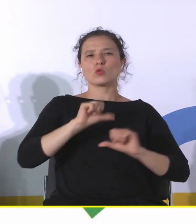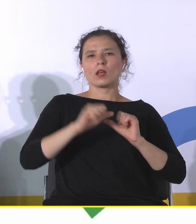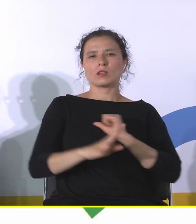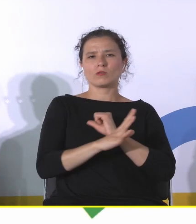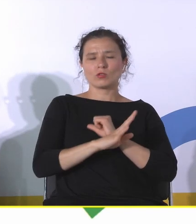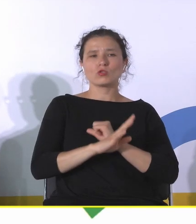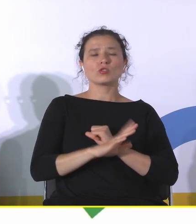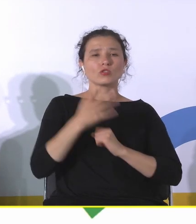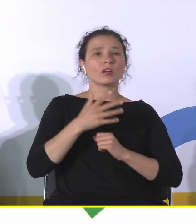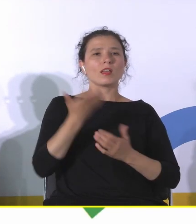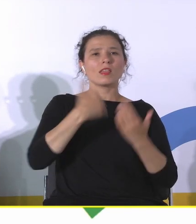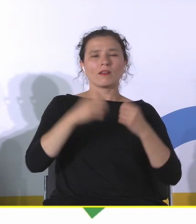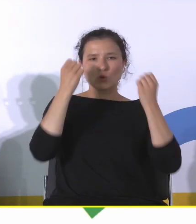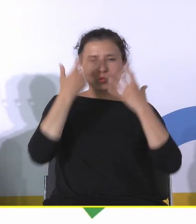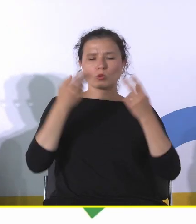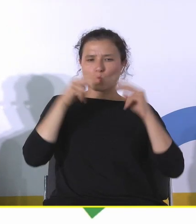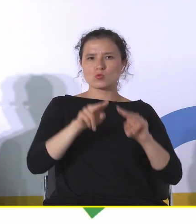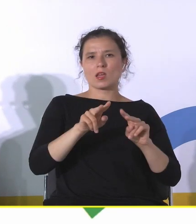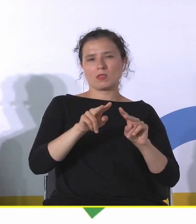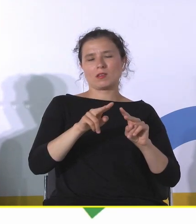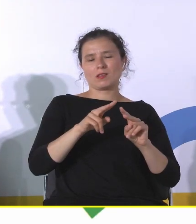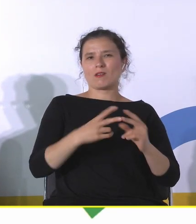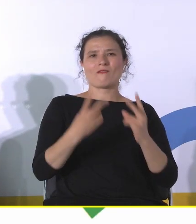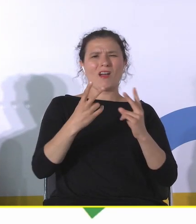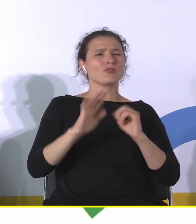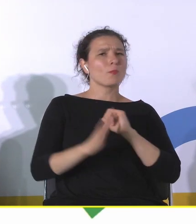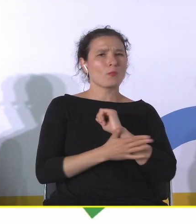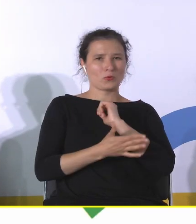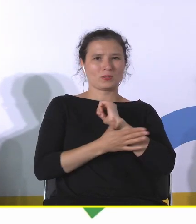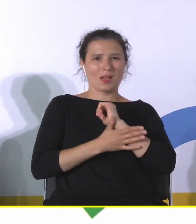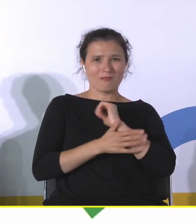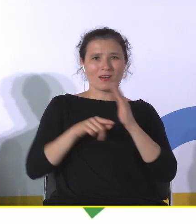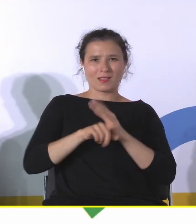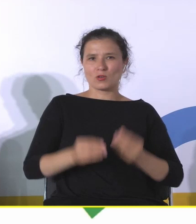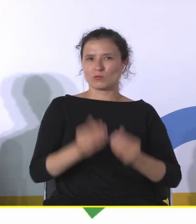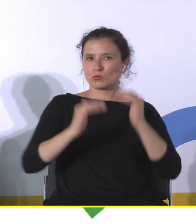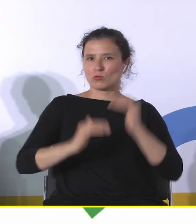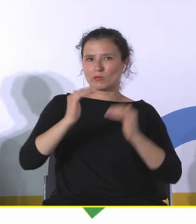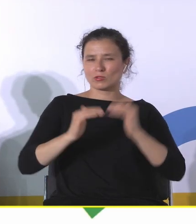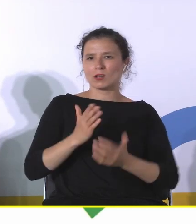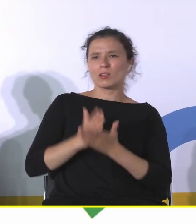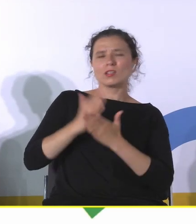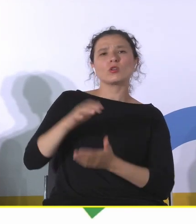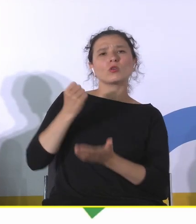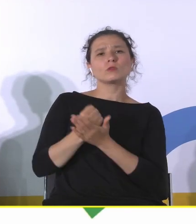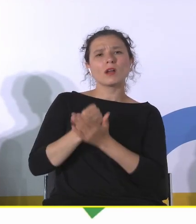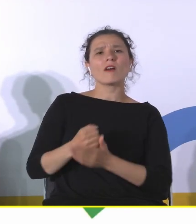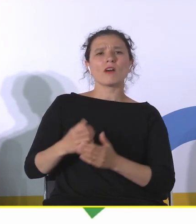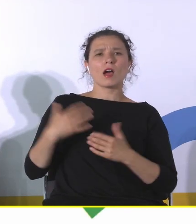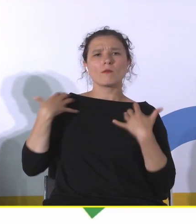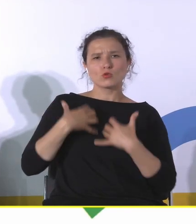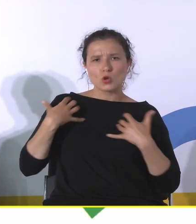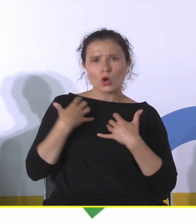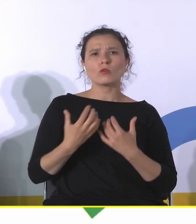bardzo ważną taką podstawę zrównoważonego rozwoju, oprócz tych kwestii ekologicznych, społecznych czy ekonomicznych.